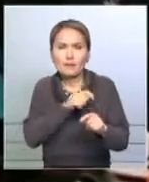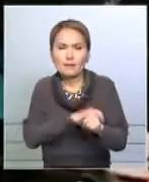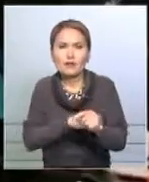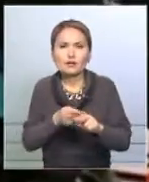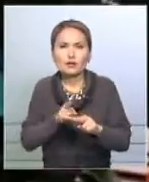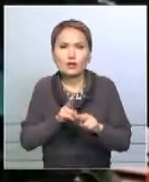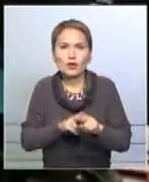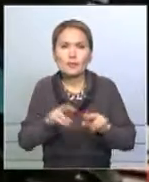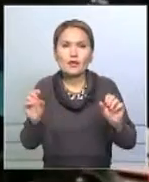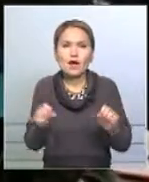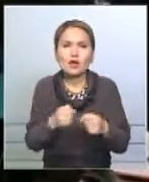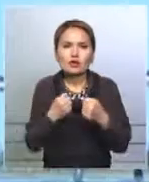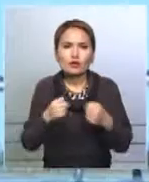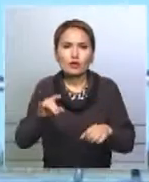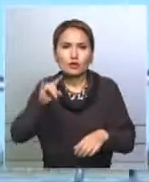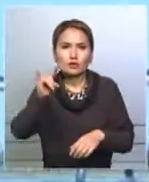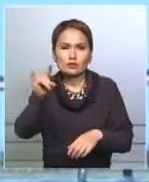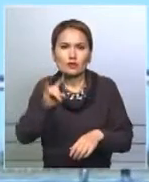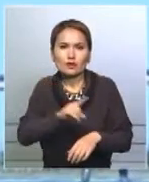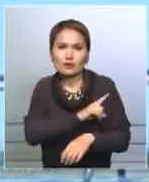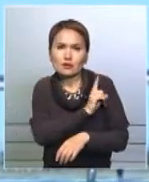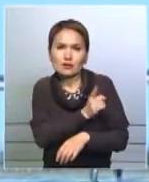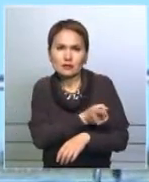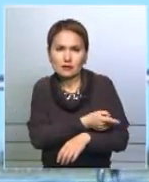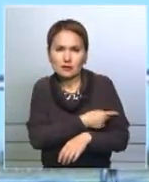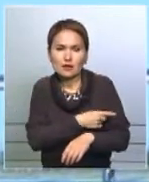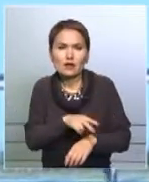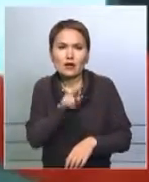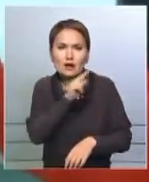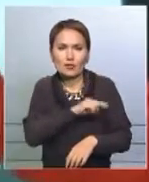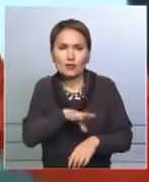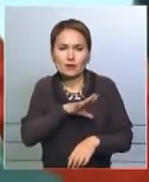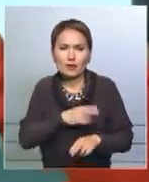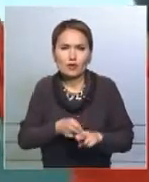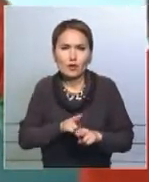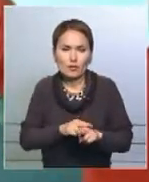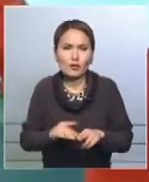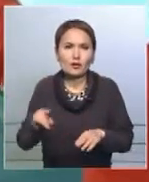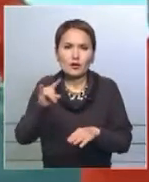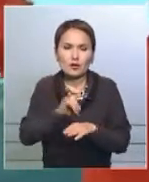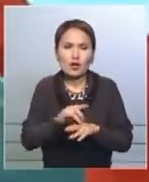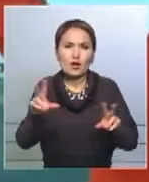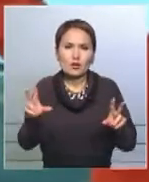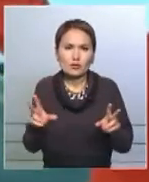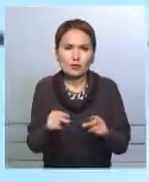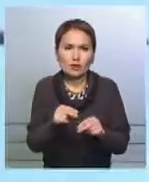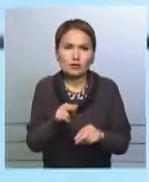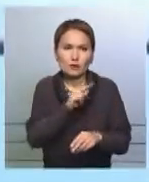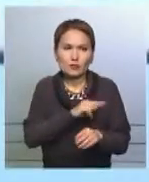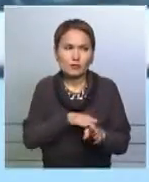сағатына жүр шақырымға ден жеткізеліп. Салмағы кәдімгі женіл көліктен ауыры емес.